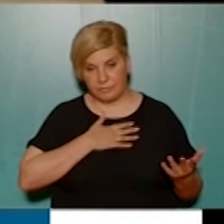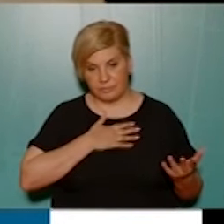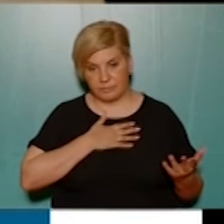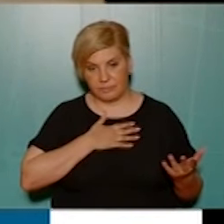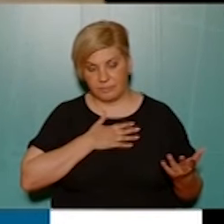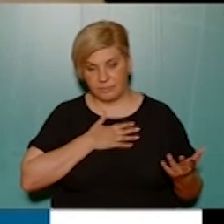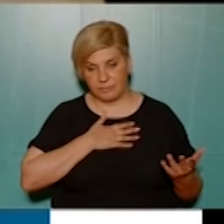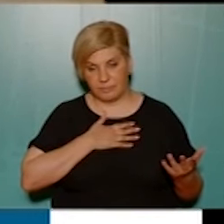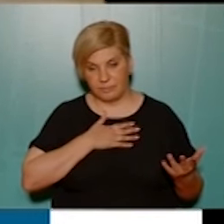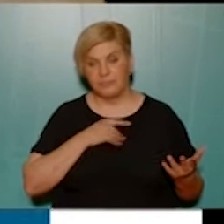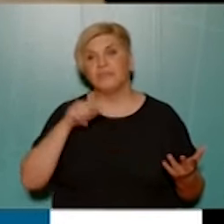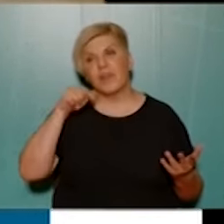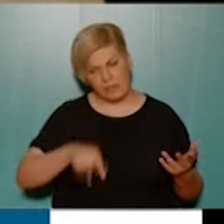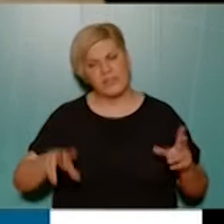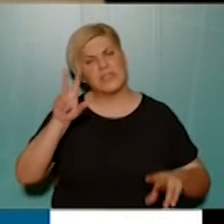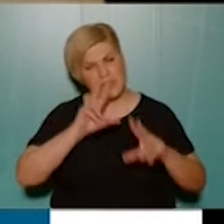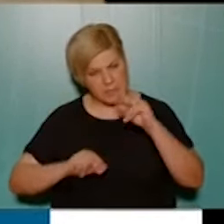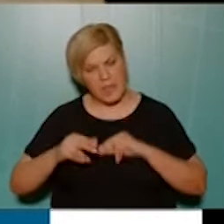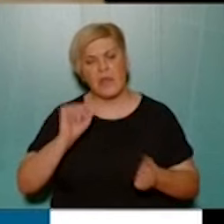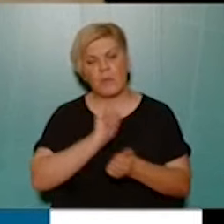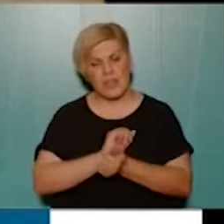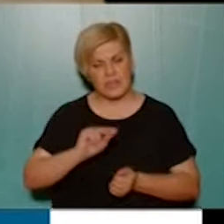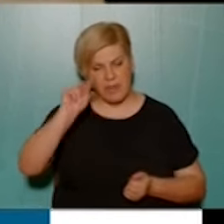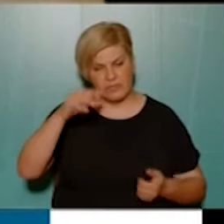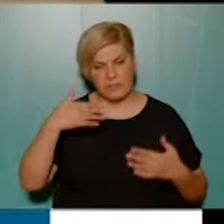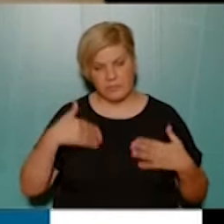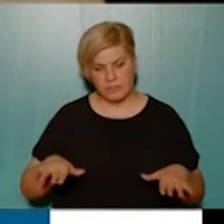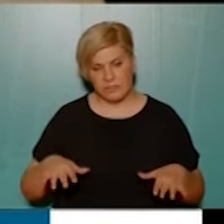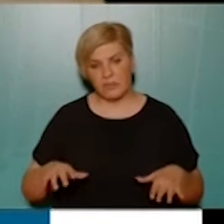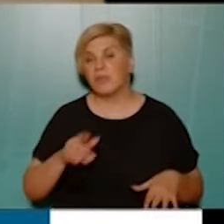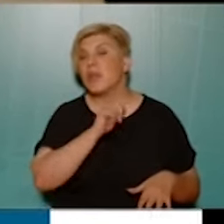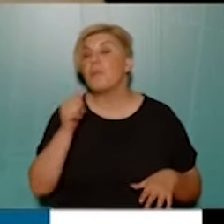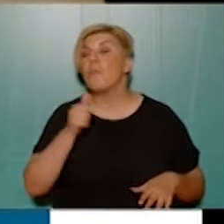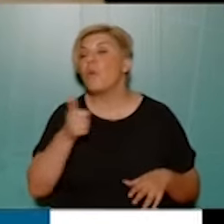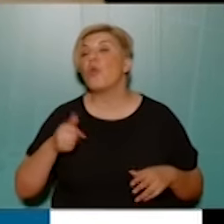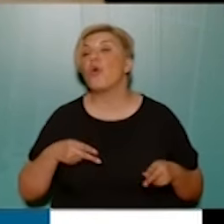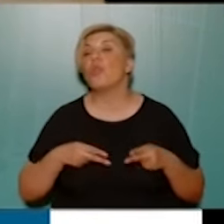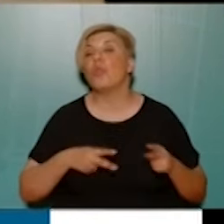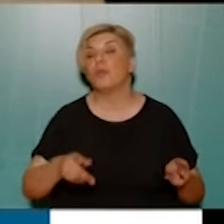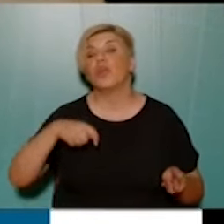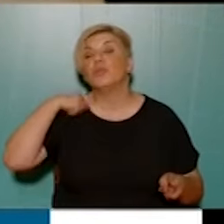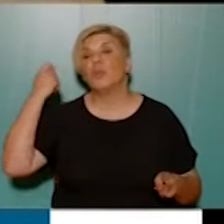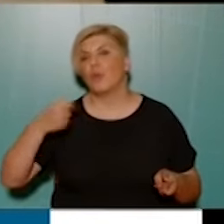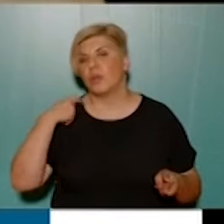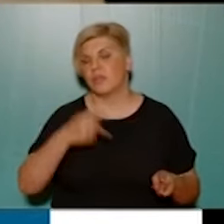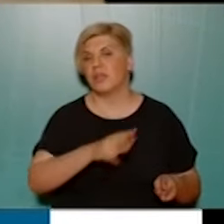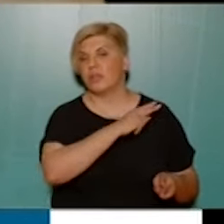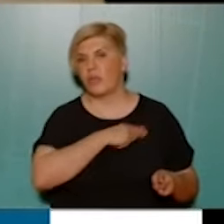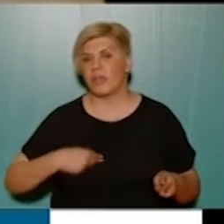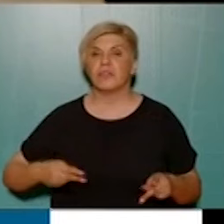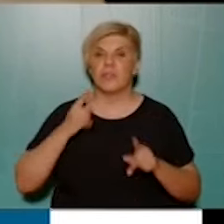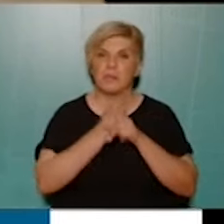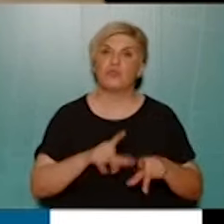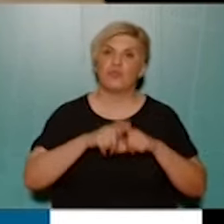και παρά τη σημερινή συζήτηση και όποιες δεσμεύσεις, ότι είναι μονόδρομος για τους γονείς, για τους καθηγητές των